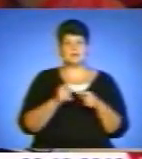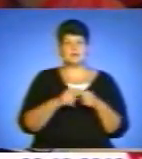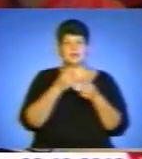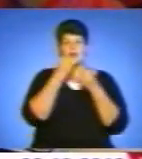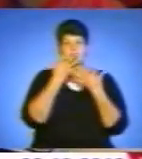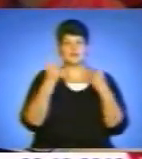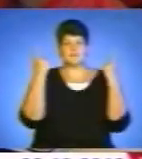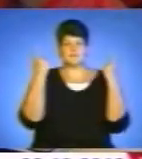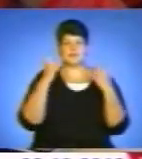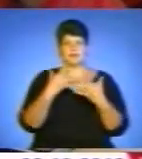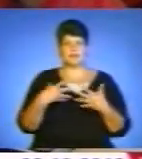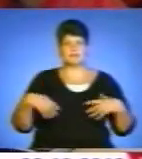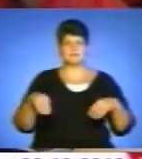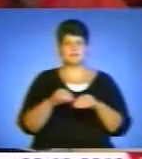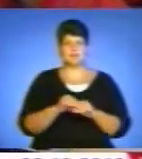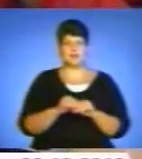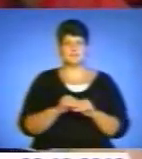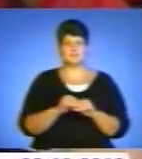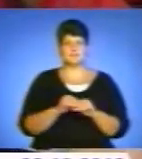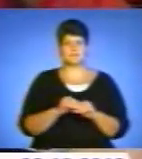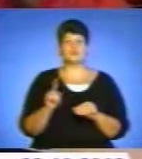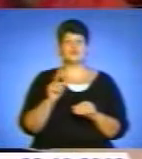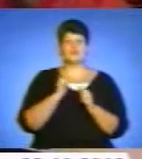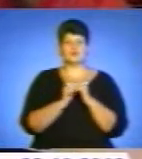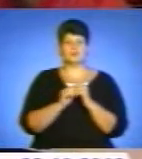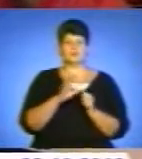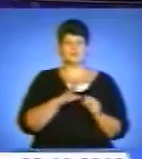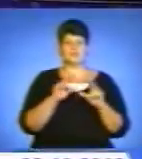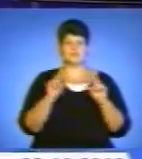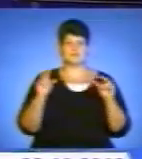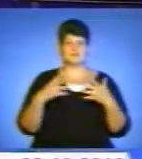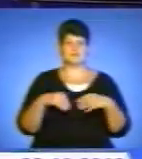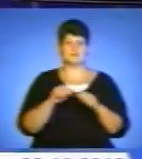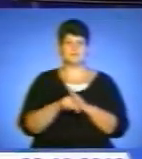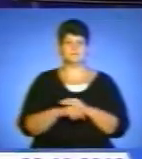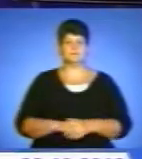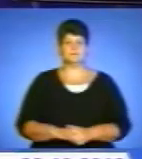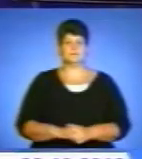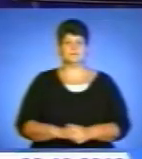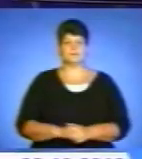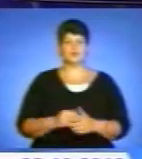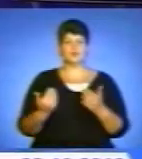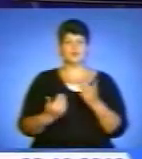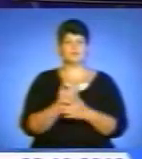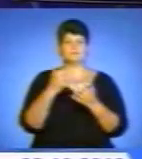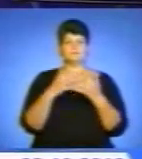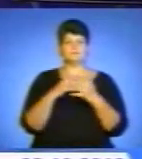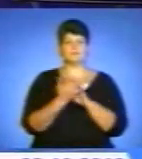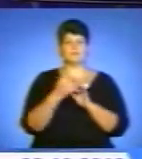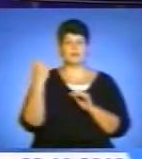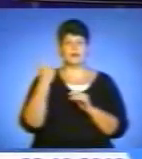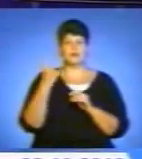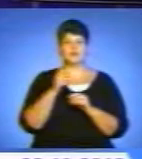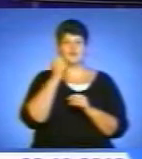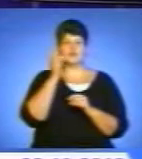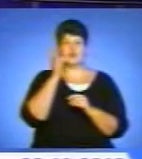велика сім'я, ну і щоб кожен був щасливий в сім'ї. І до новин аграрних. Цукрові заводи